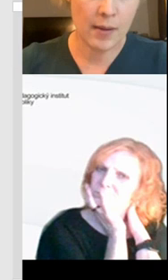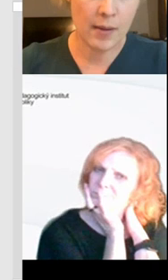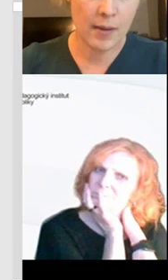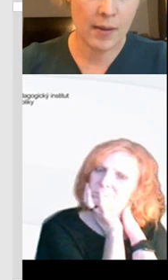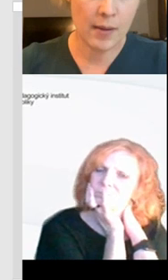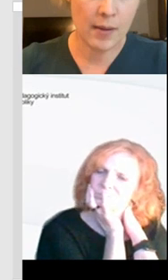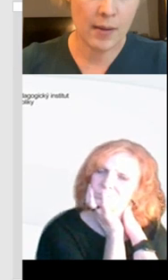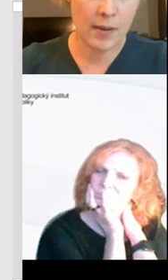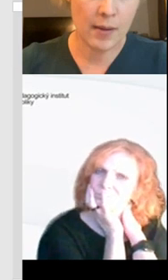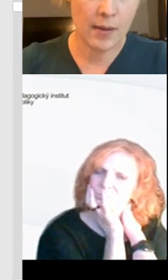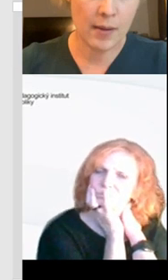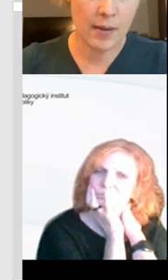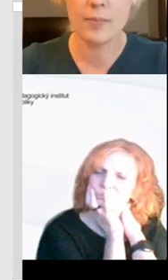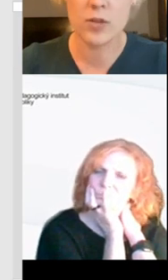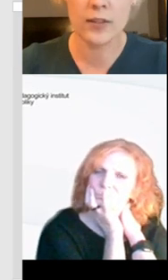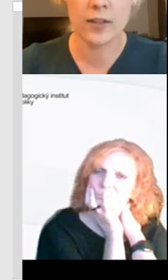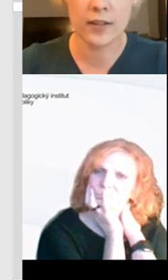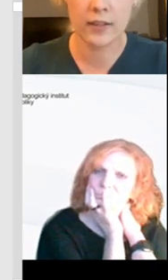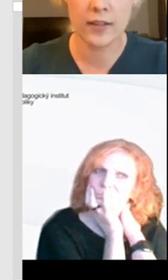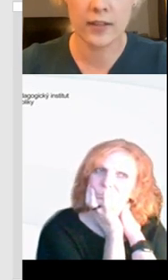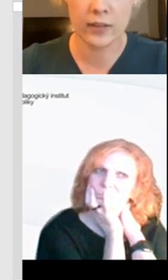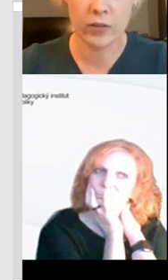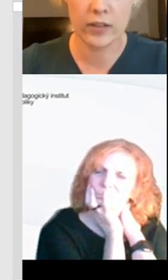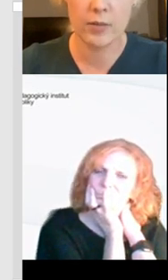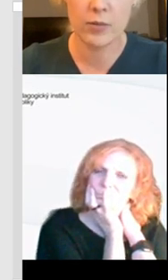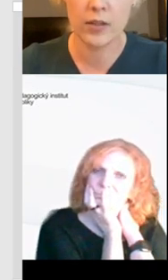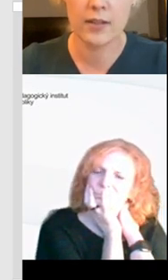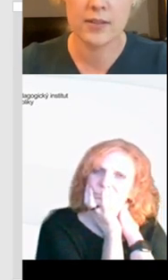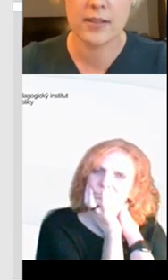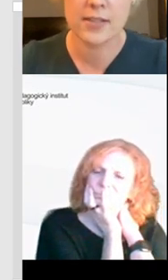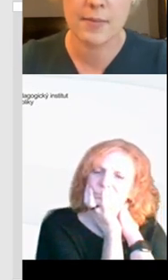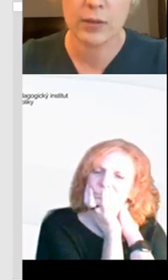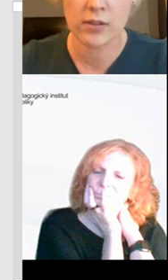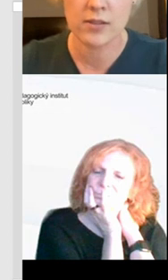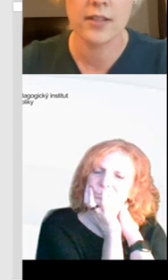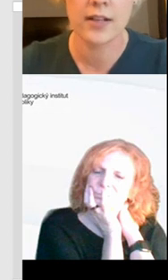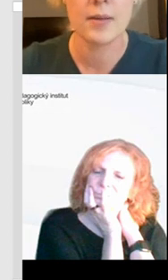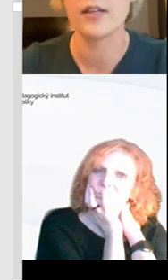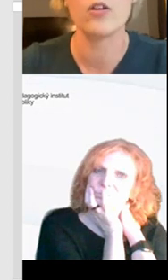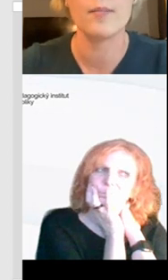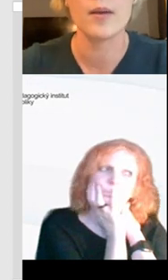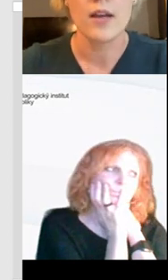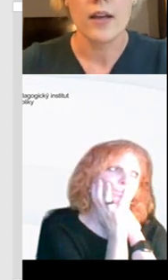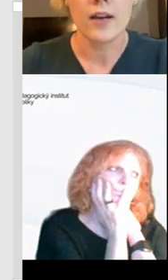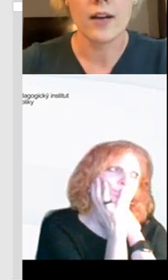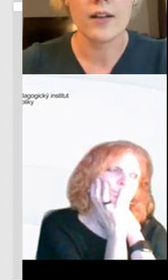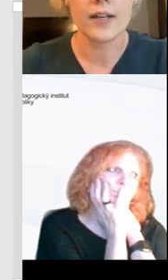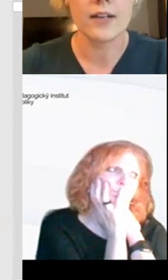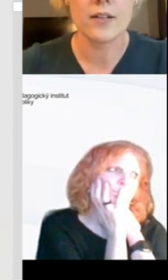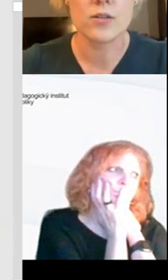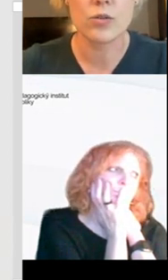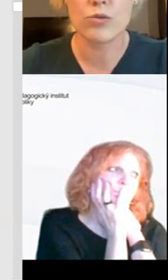myšlenkové mapy a diagramy jsou, pokud je používáte na digitálních technologií nebo pokud s nimi pracujete s digitálními technologiemi,